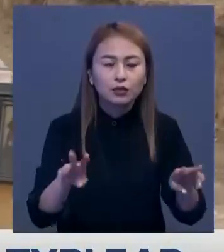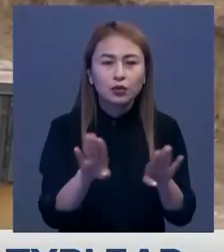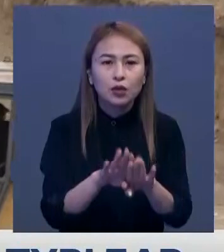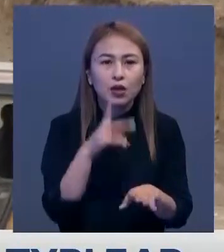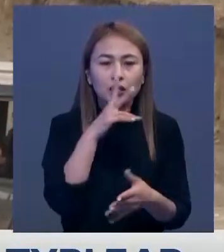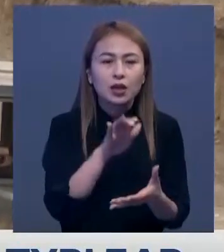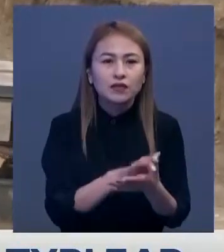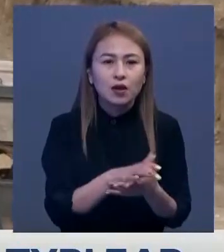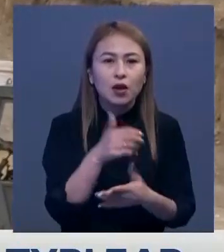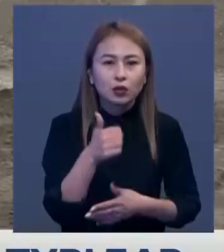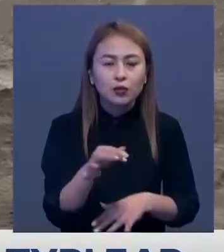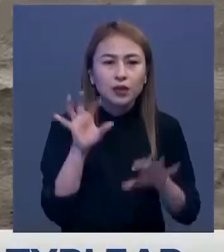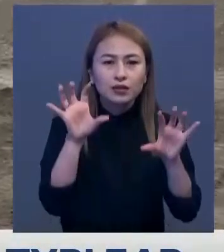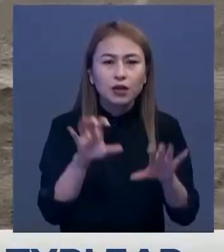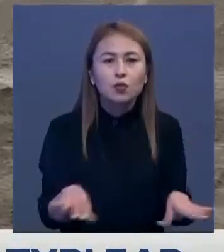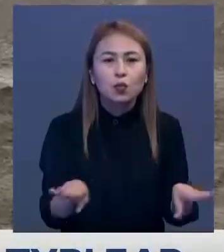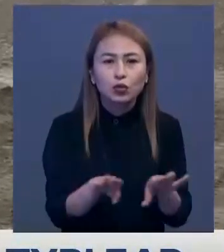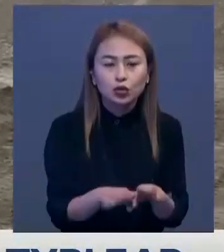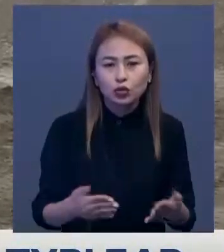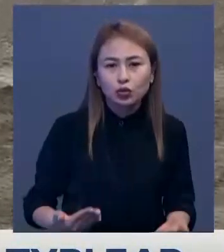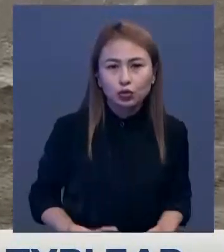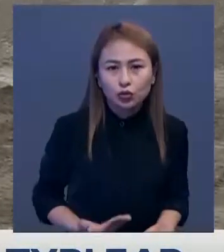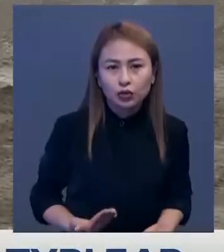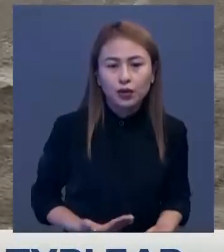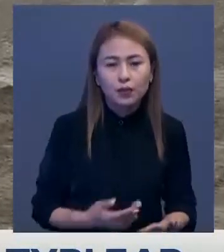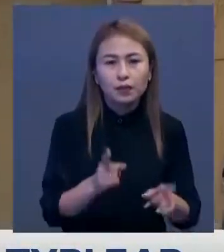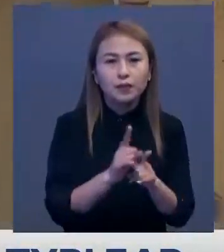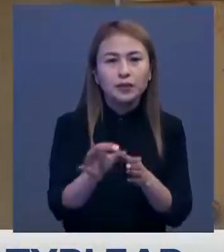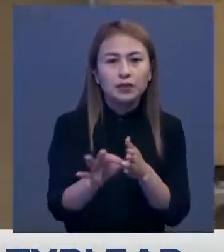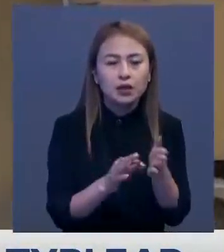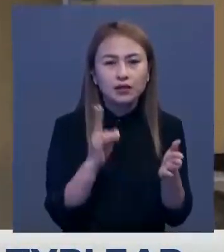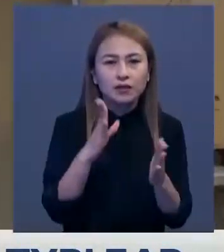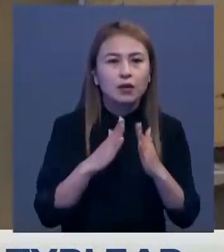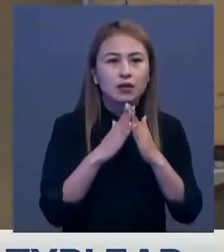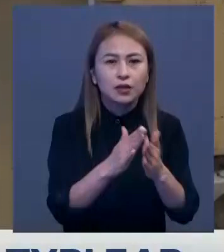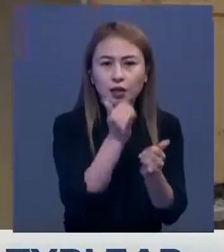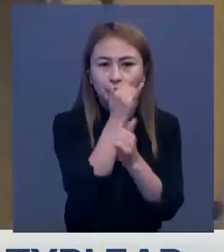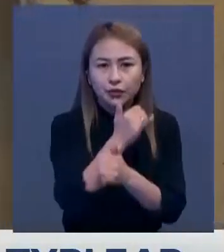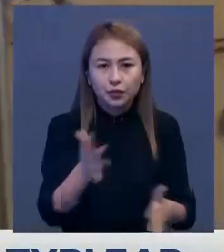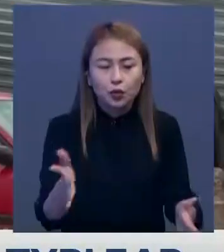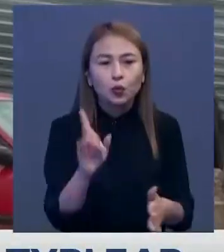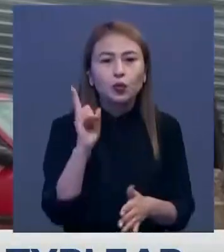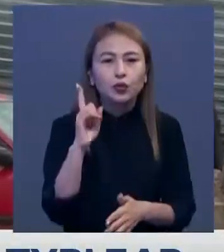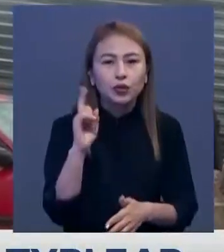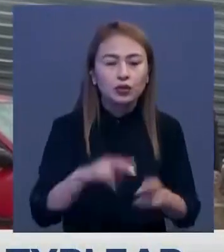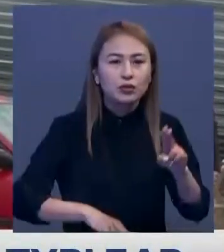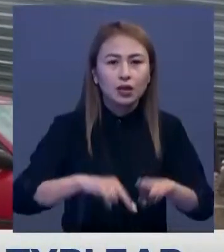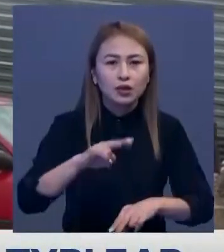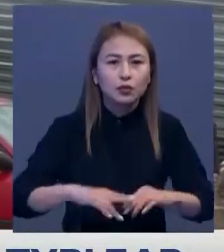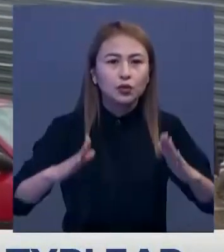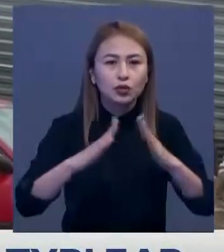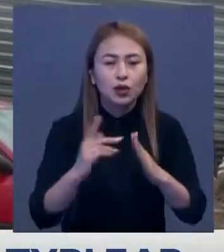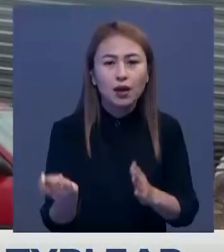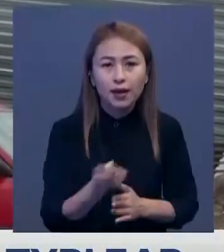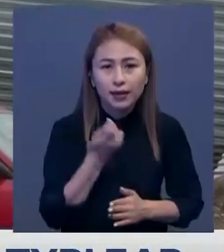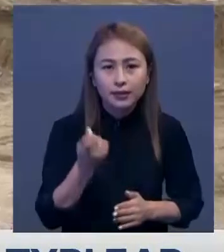жақыстаныс болғанмен, заң бойынша тұрғыны қорынан бірден баспана беру қиындау екенін айтады. Үйткен салын жатқан үйлер саңаз,